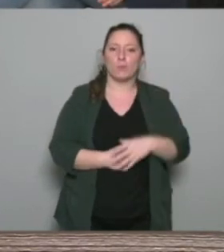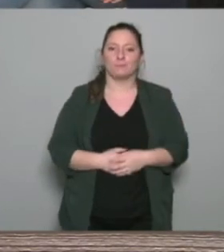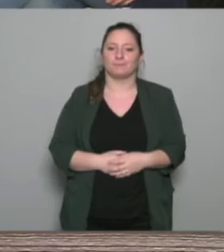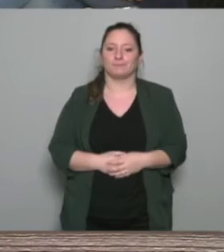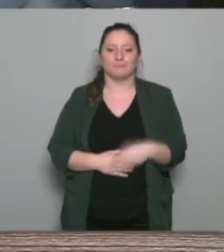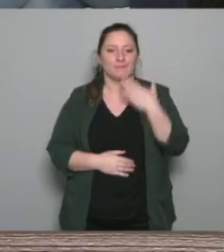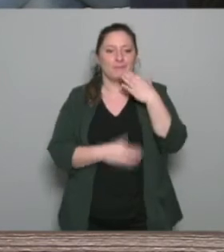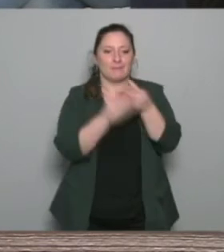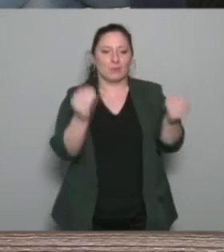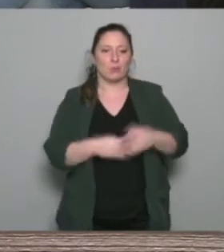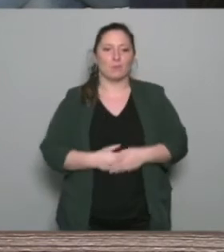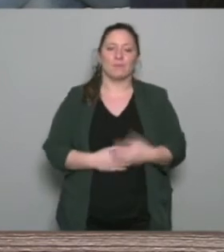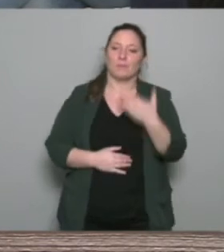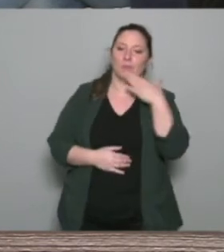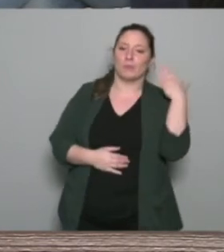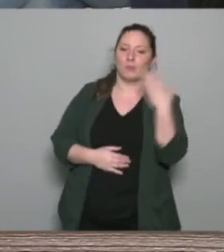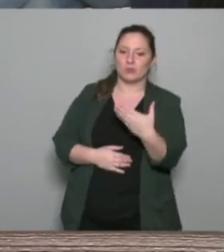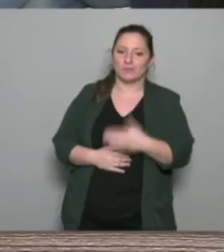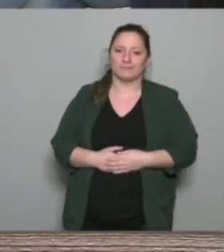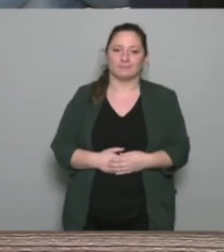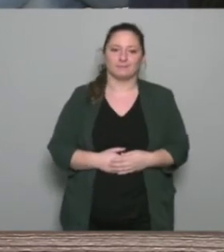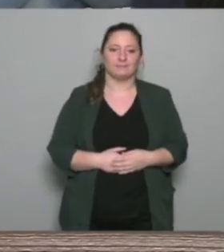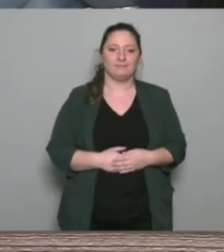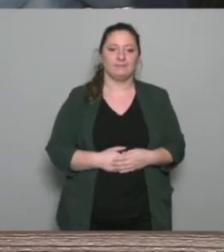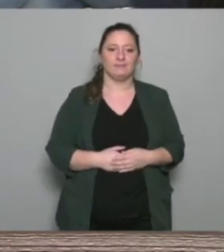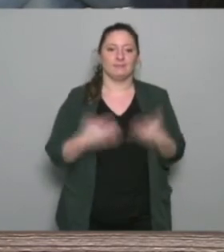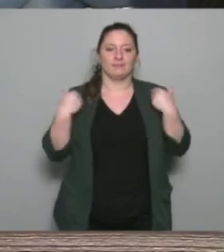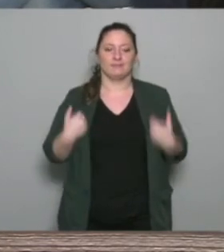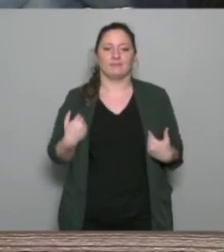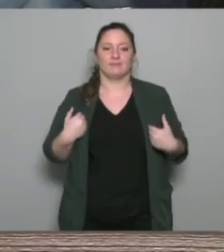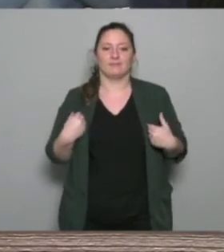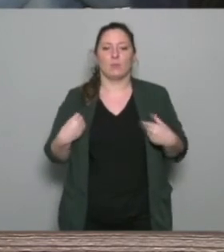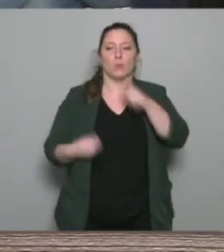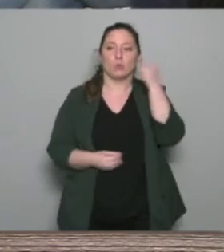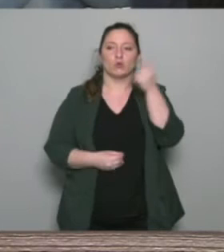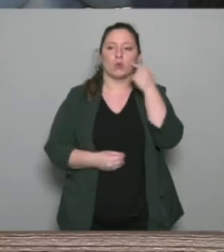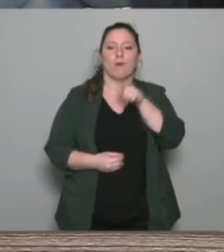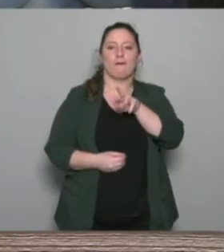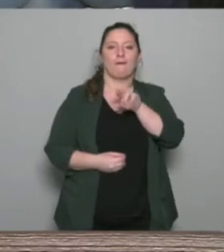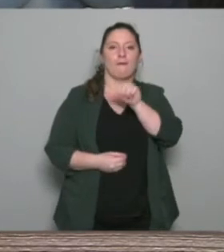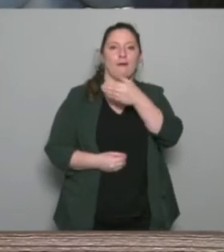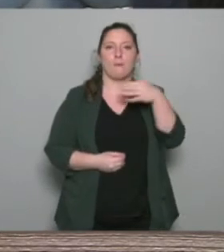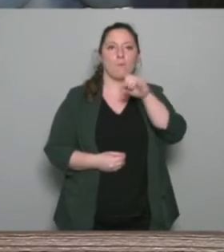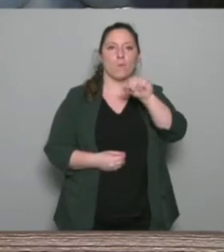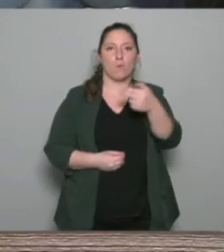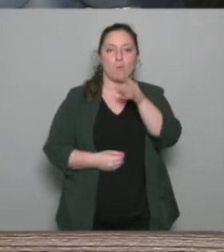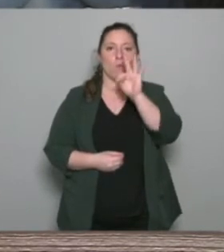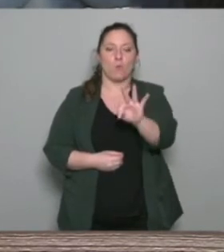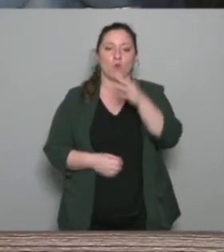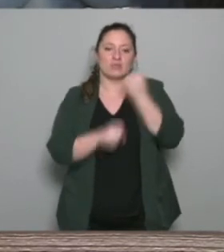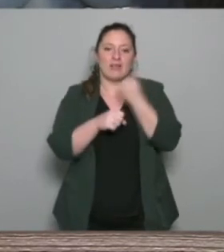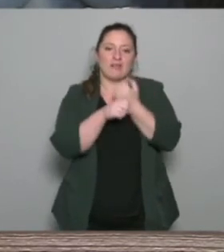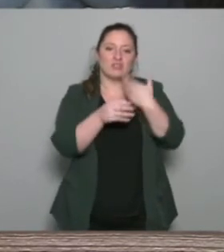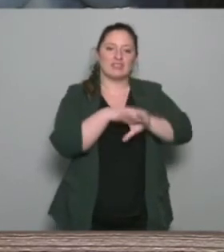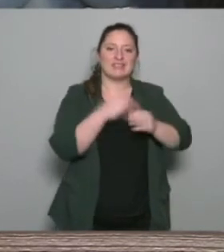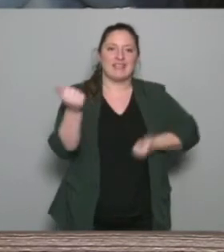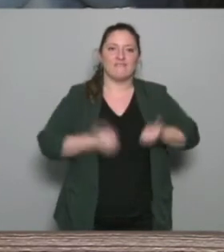merci beaucoup bonjour donc moi je m'appelle Bruno Gramont et je travaille pour le service enfance jeunesse de la mairie de Gonfreuville